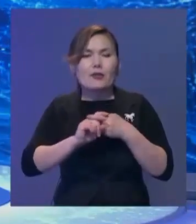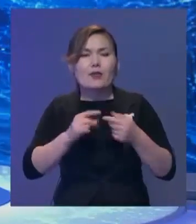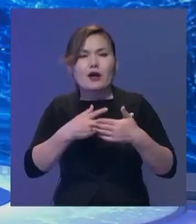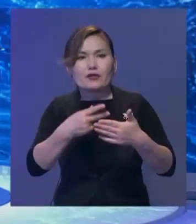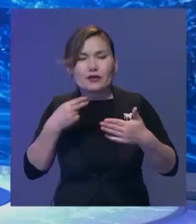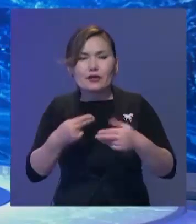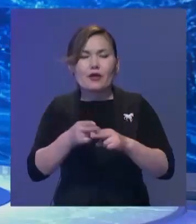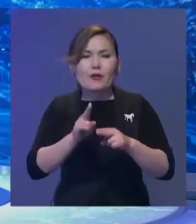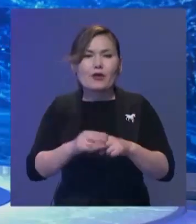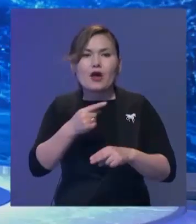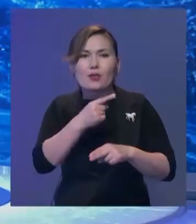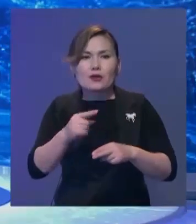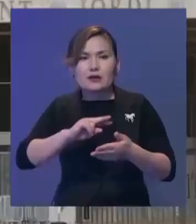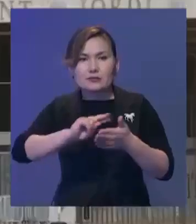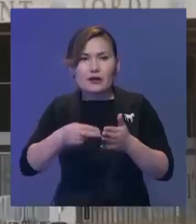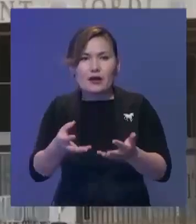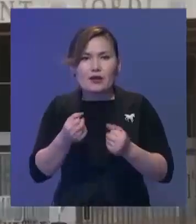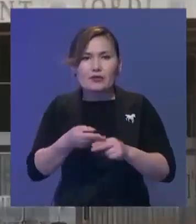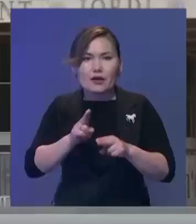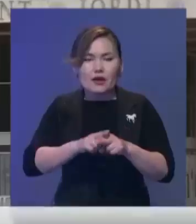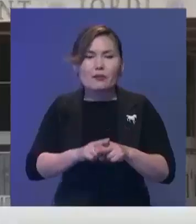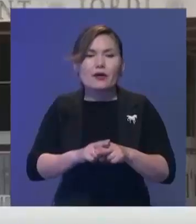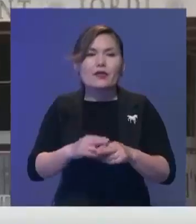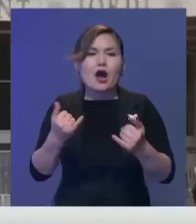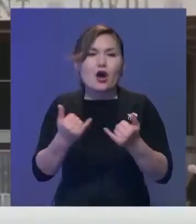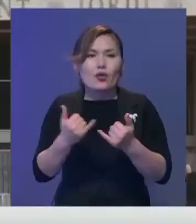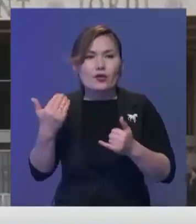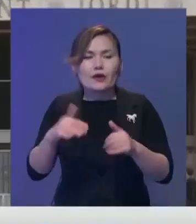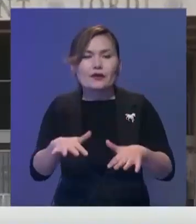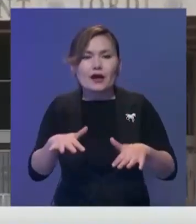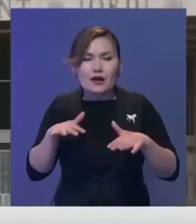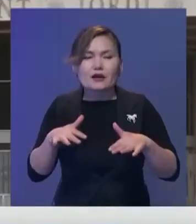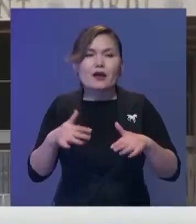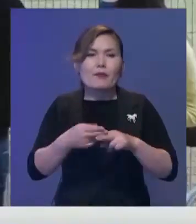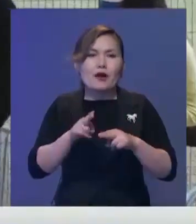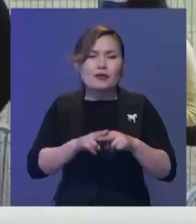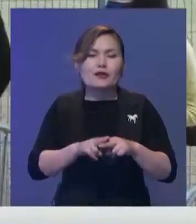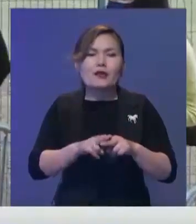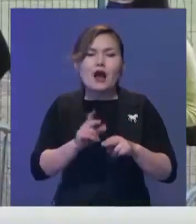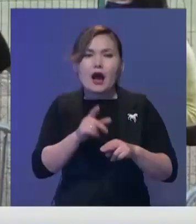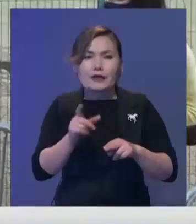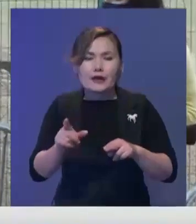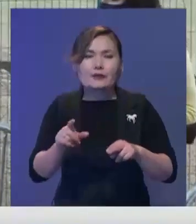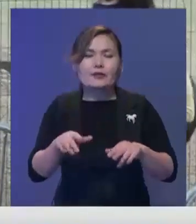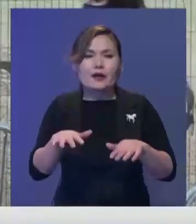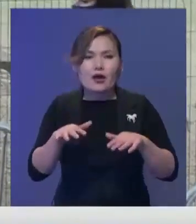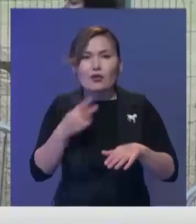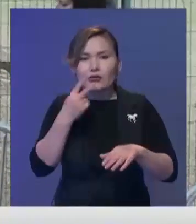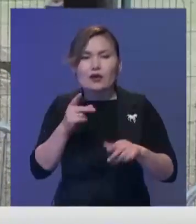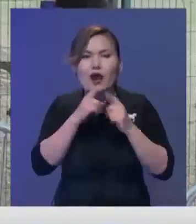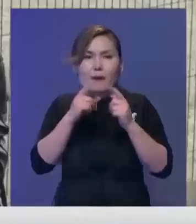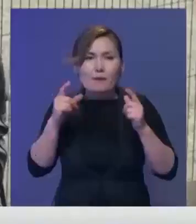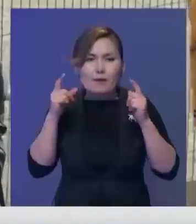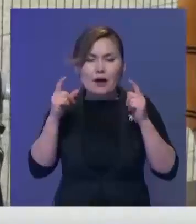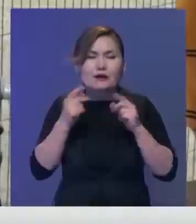оның теріс нәтижесі туралы анықтамалған. Құнақтар концерт кезінде әліметті қашықтық сақтаммаған, дегенмен масқаны шешуге рұқсат